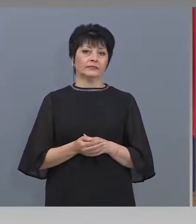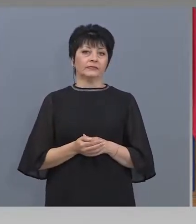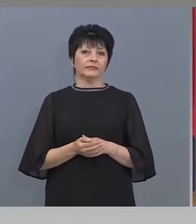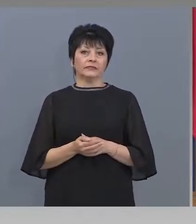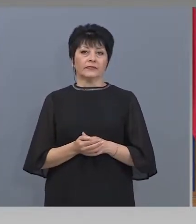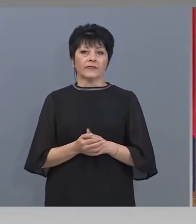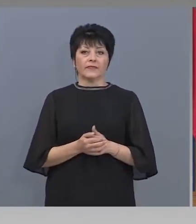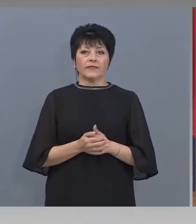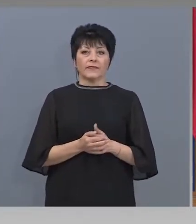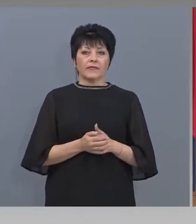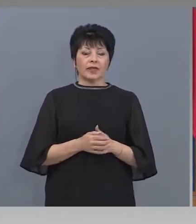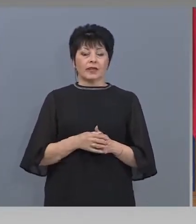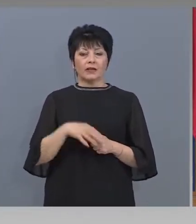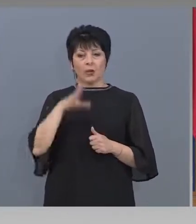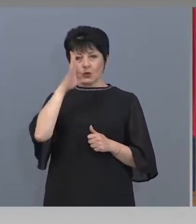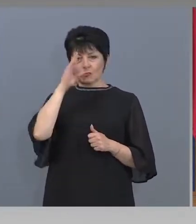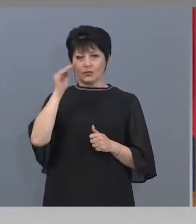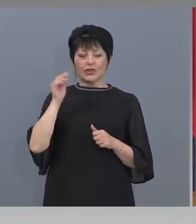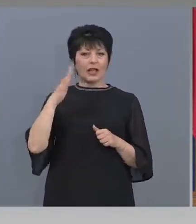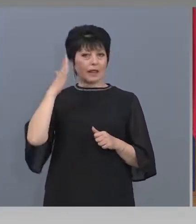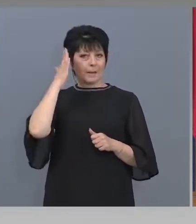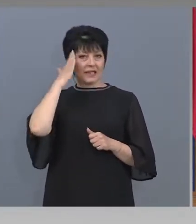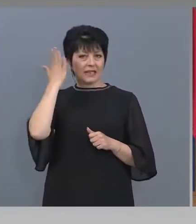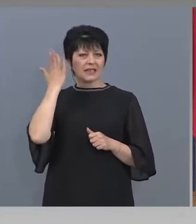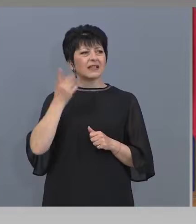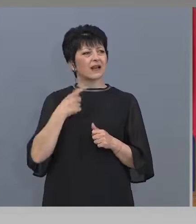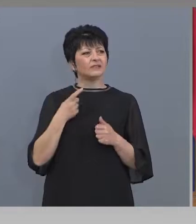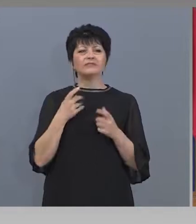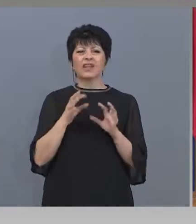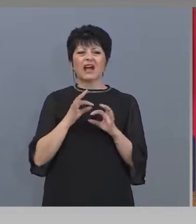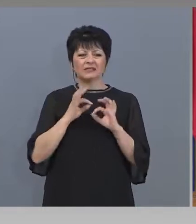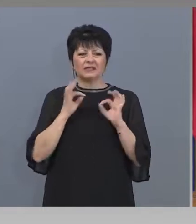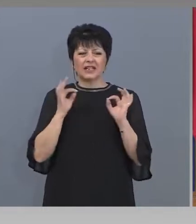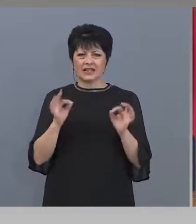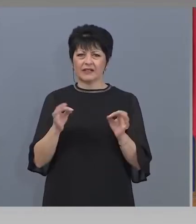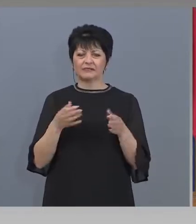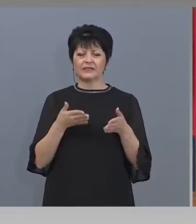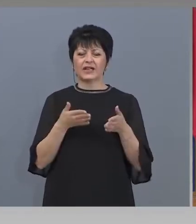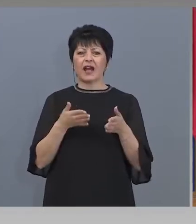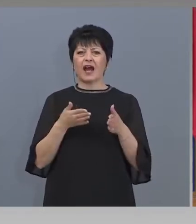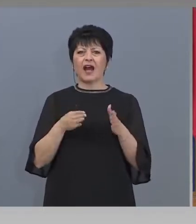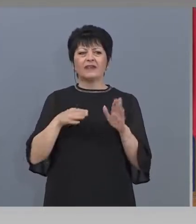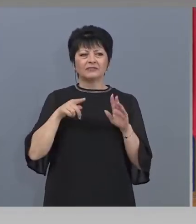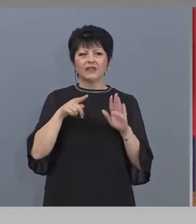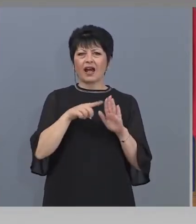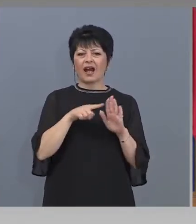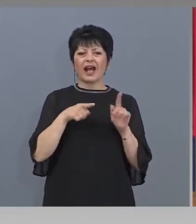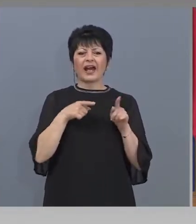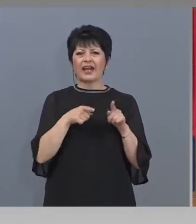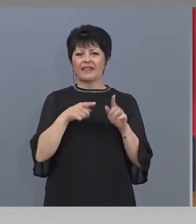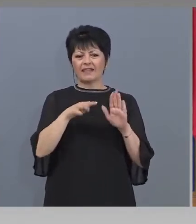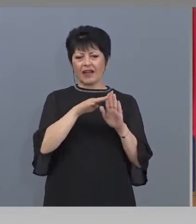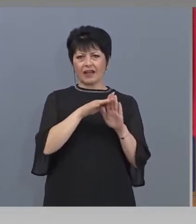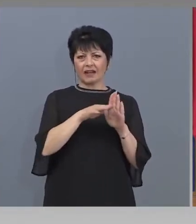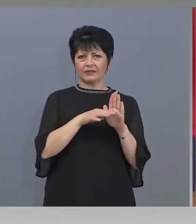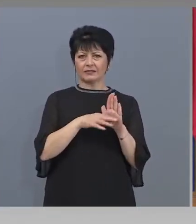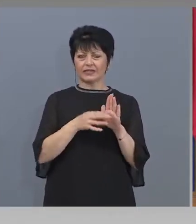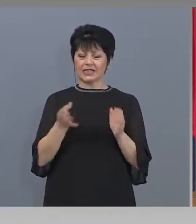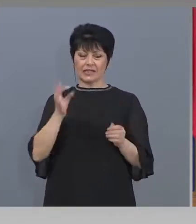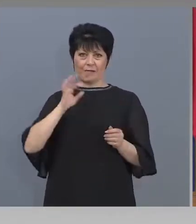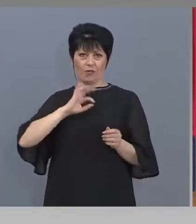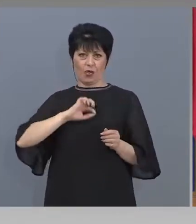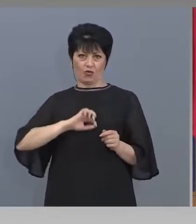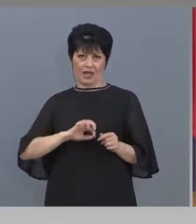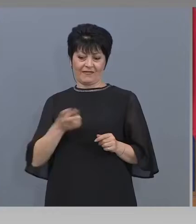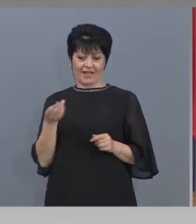Господин министър, да изясним. Тези критерии за получаване на средства от свободните